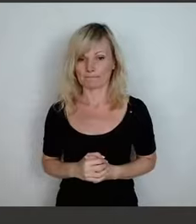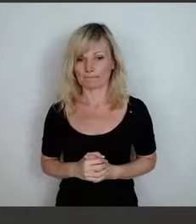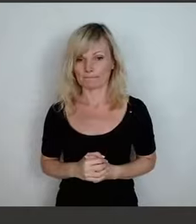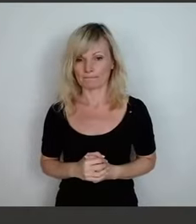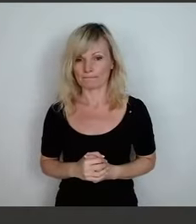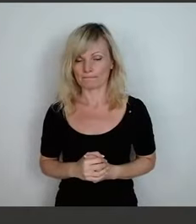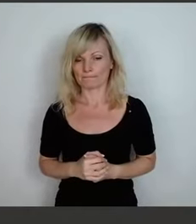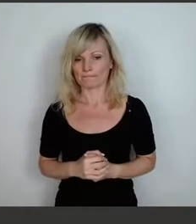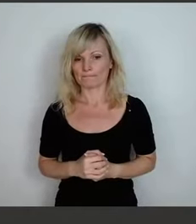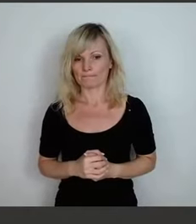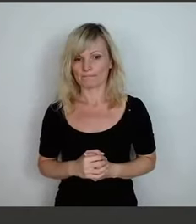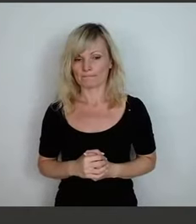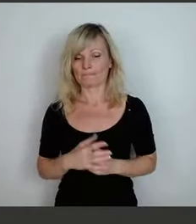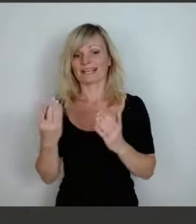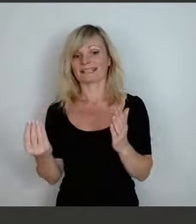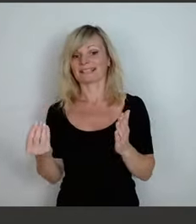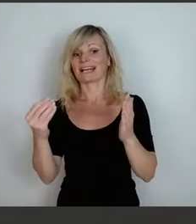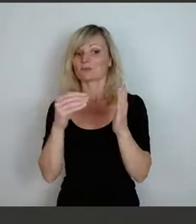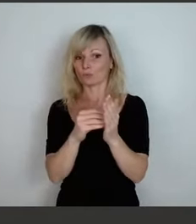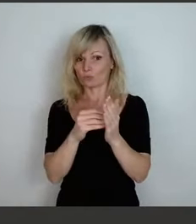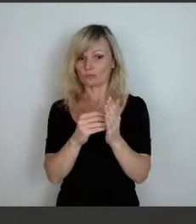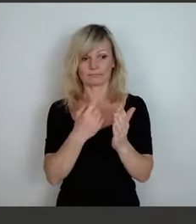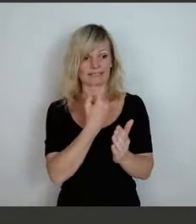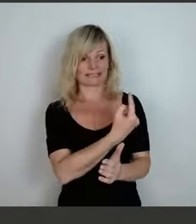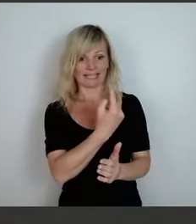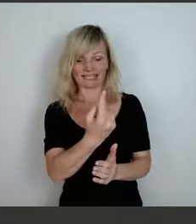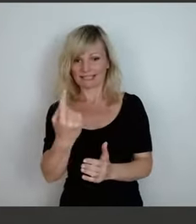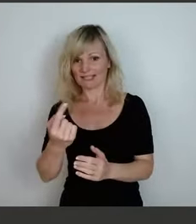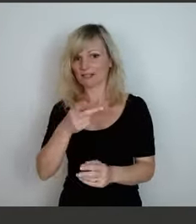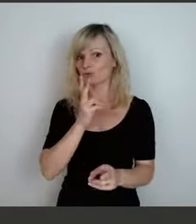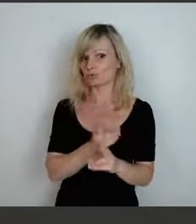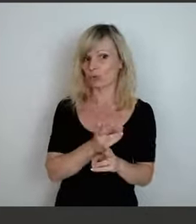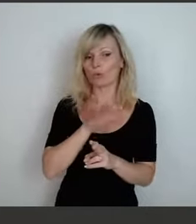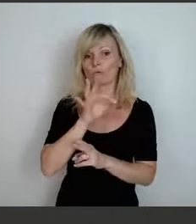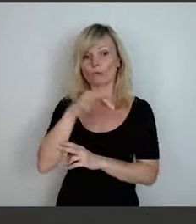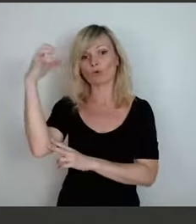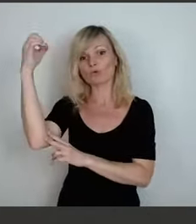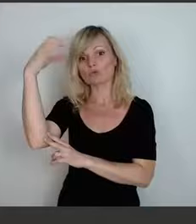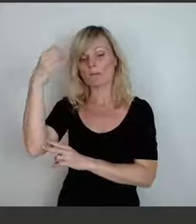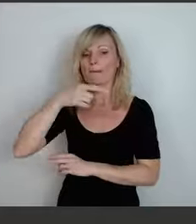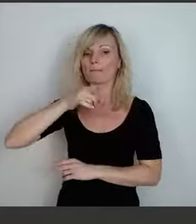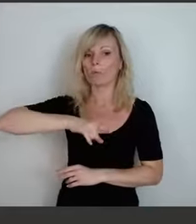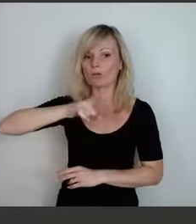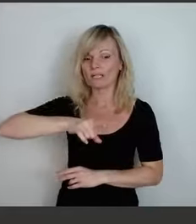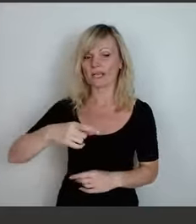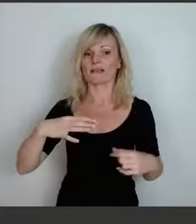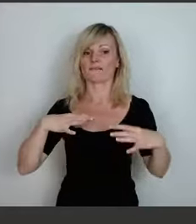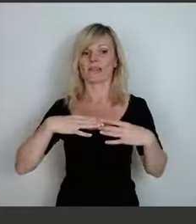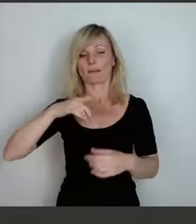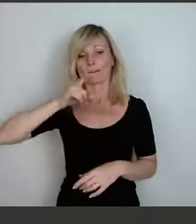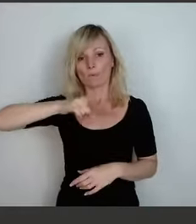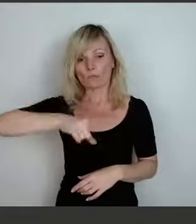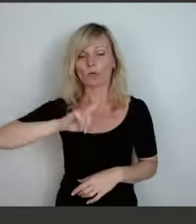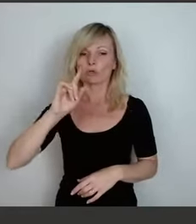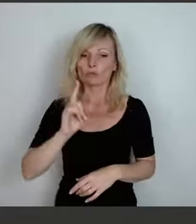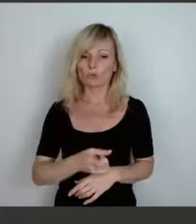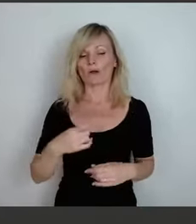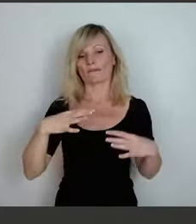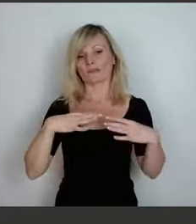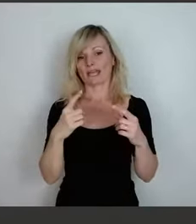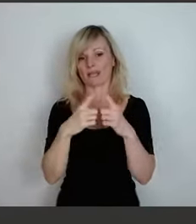Und dazu konnte jeder noch für die Sommermonate, für die Ferienmonate noch eine Ferienfahrkarte 10 Euro